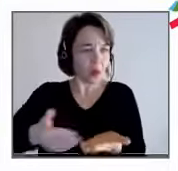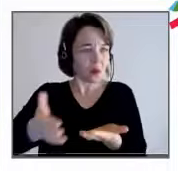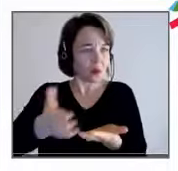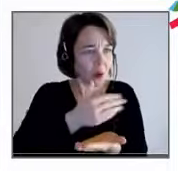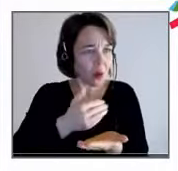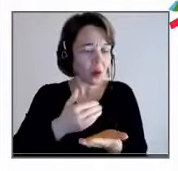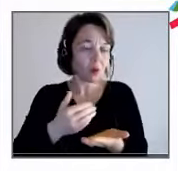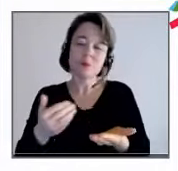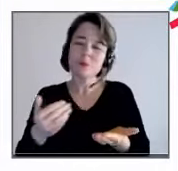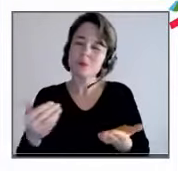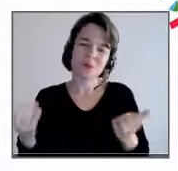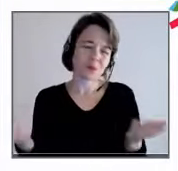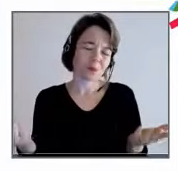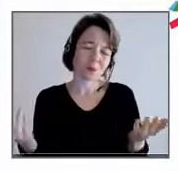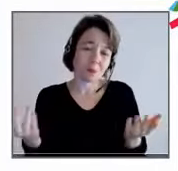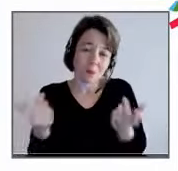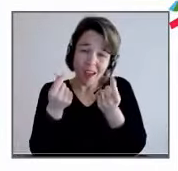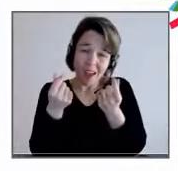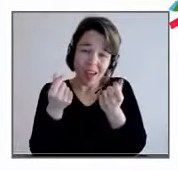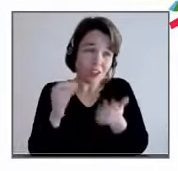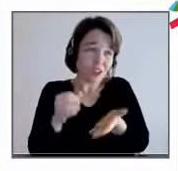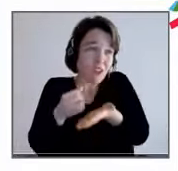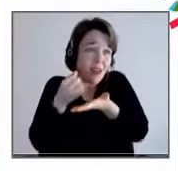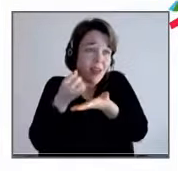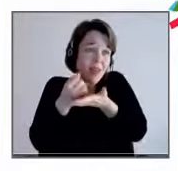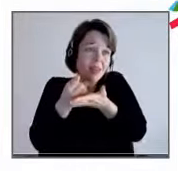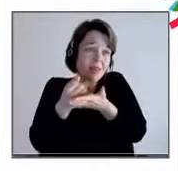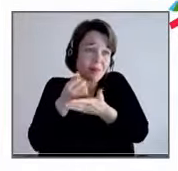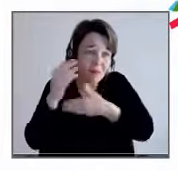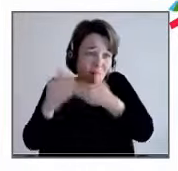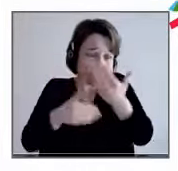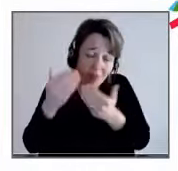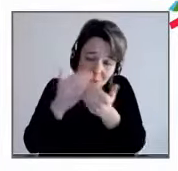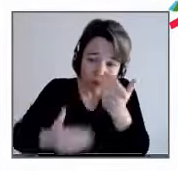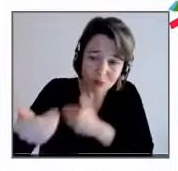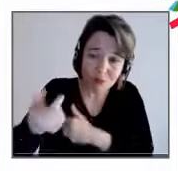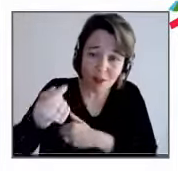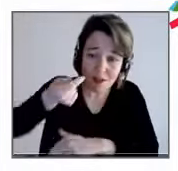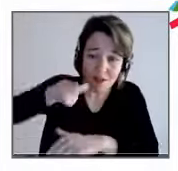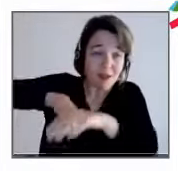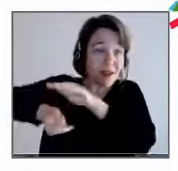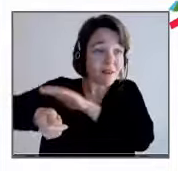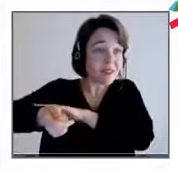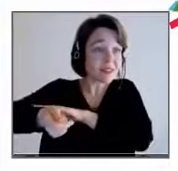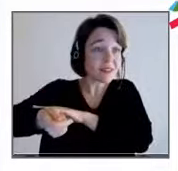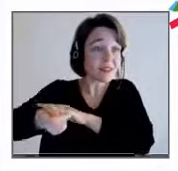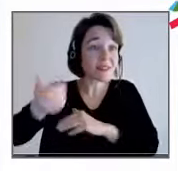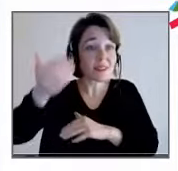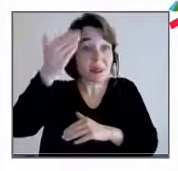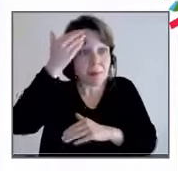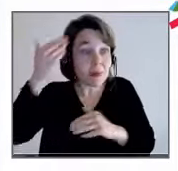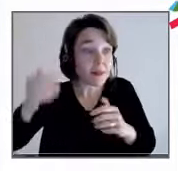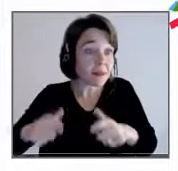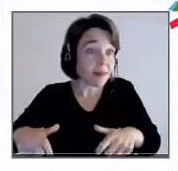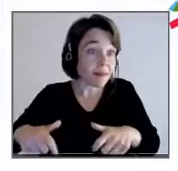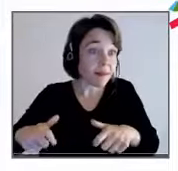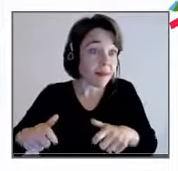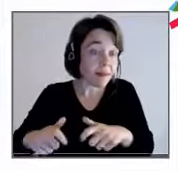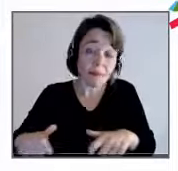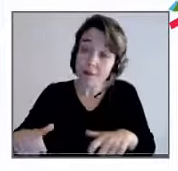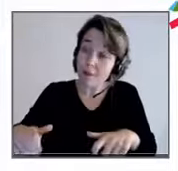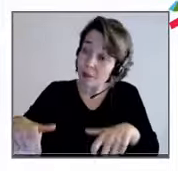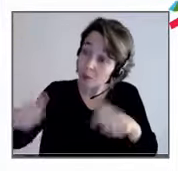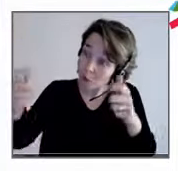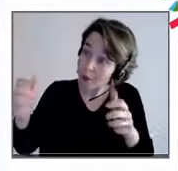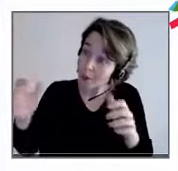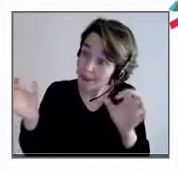'est un moyen. C'est un moyen pour investir. Et entre nous, s'il n'y avait pas d'entreprise, on ne serait pas là aujourd'hui non plus. Parce que ce sont les